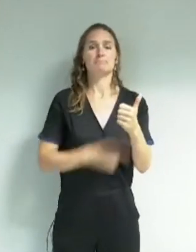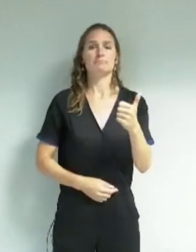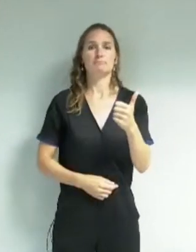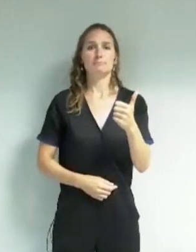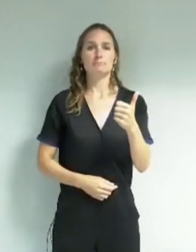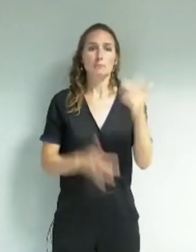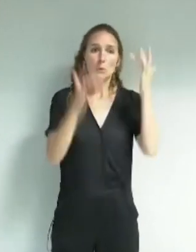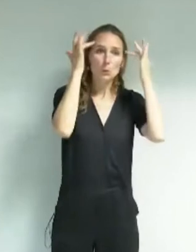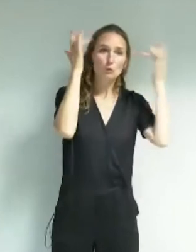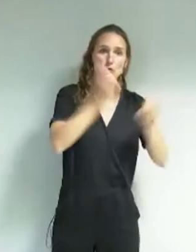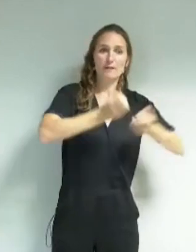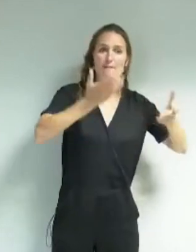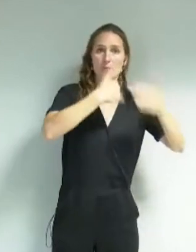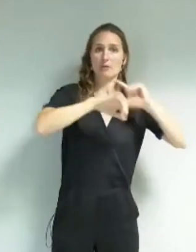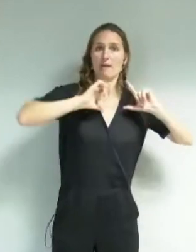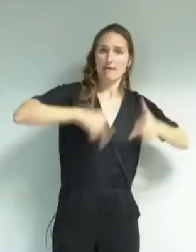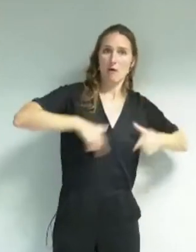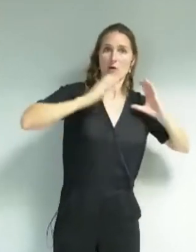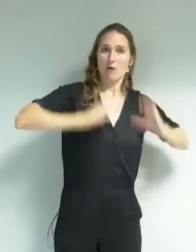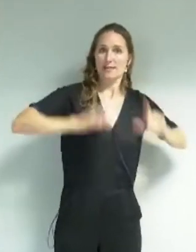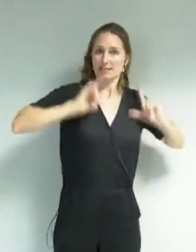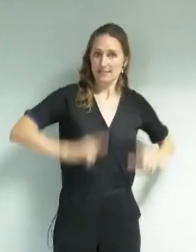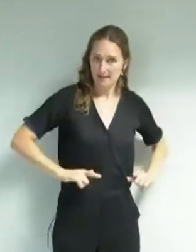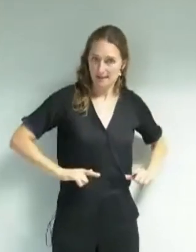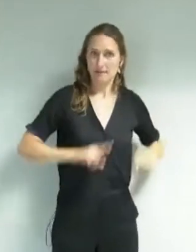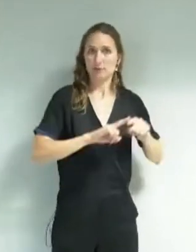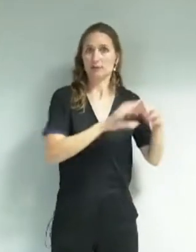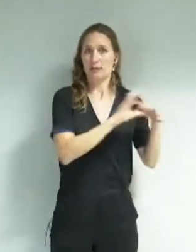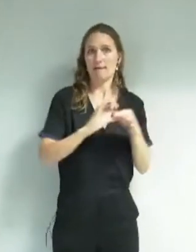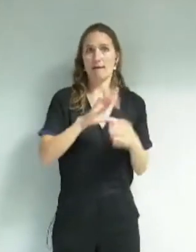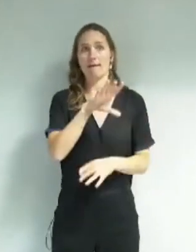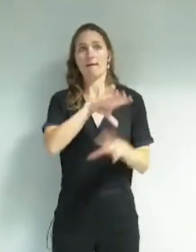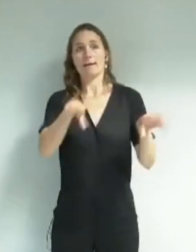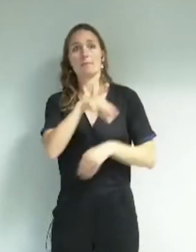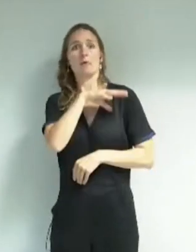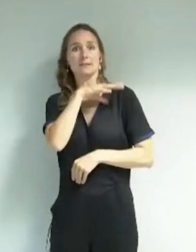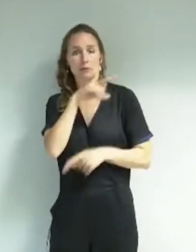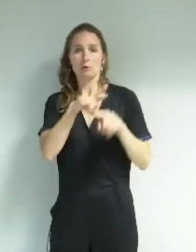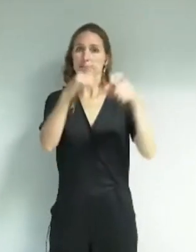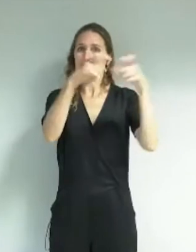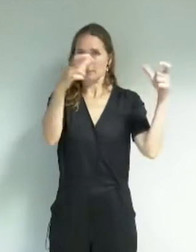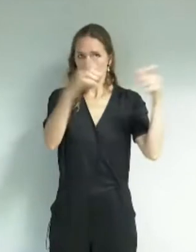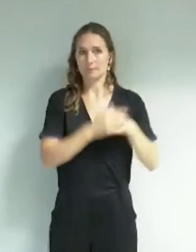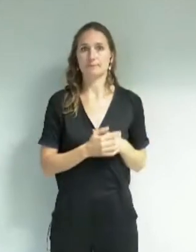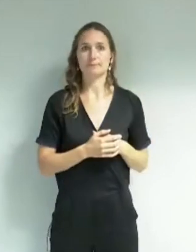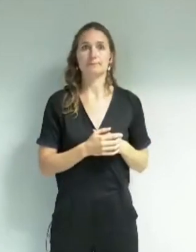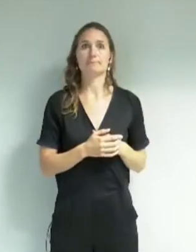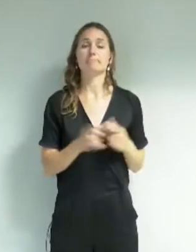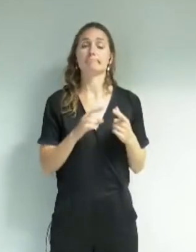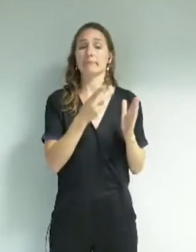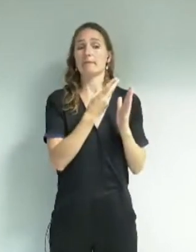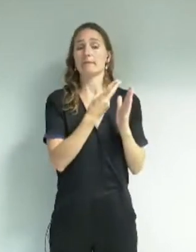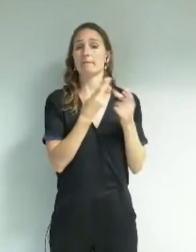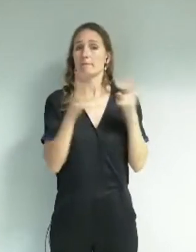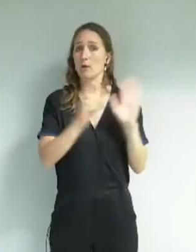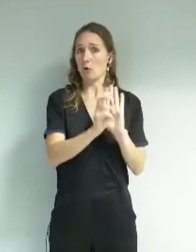développer la culture dans les écoles, les collèges, les lycées, en lien avec les enseignants et établissements. Que la ville de Grenoble propose